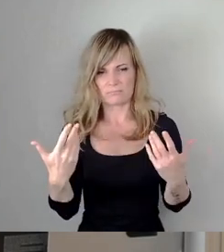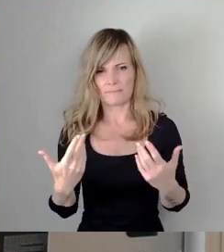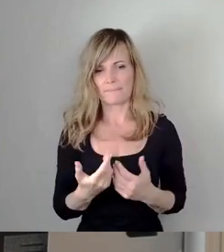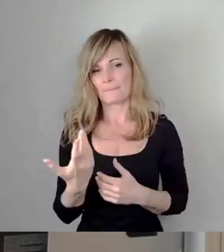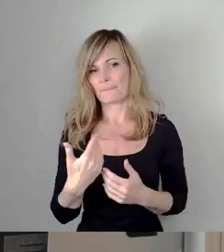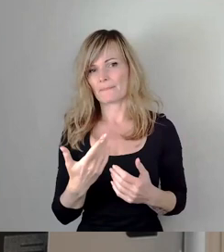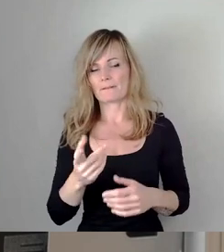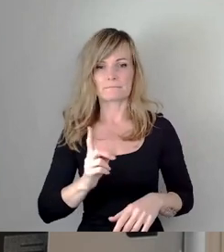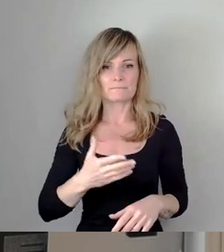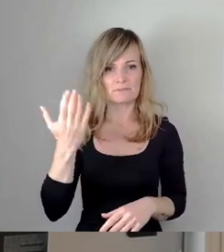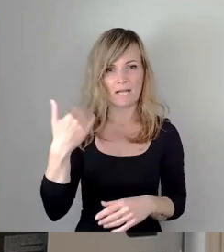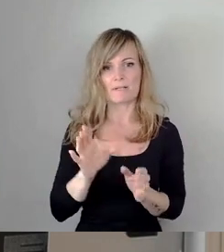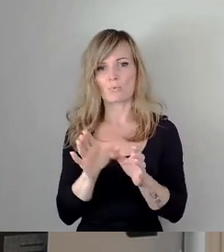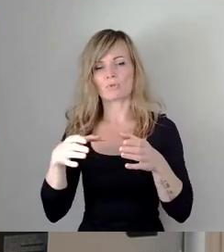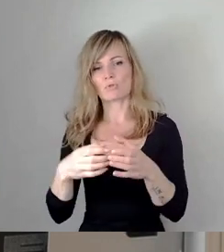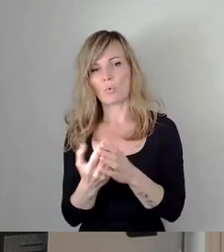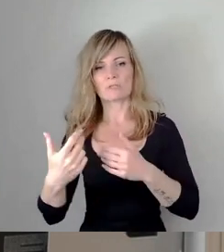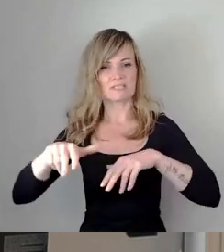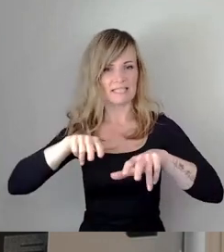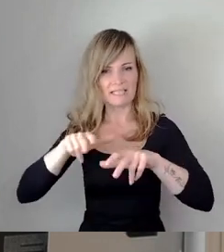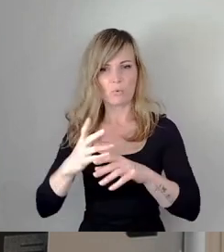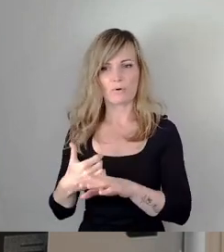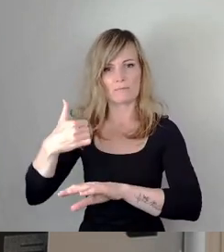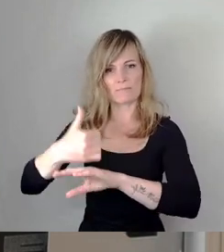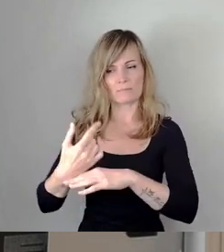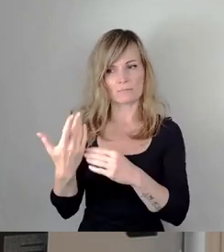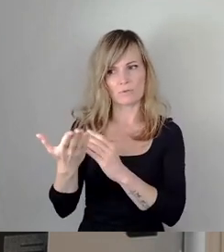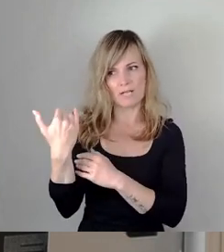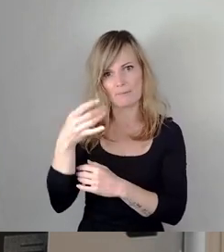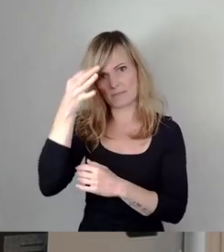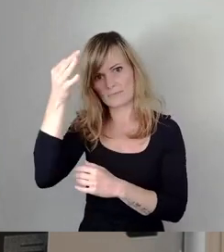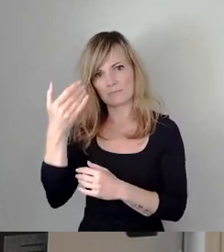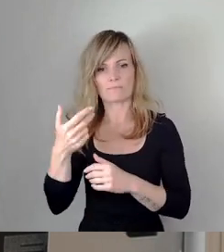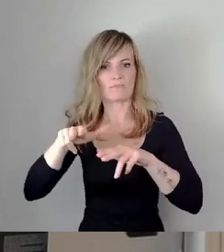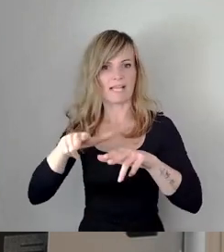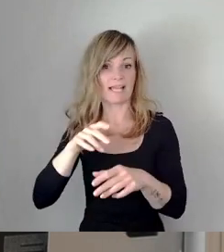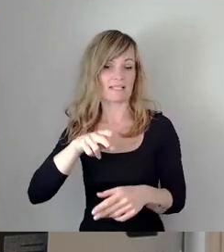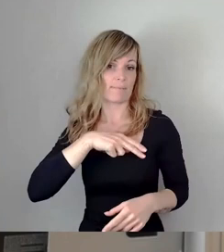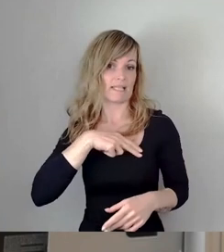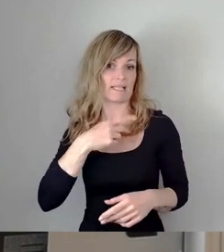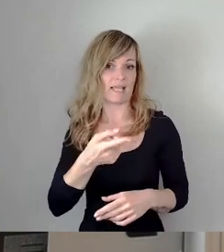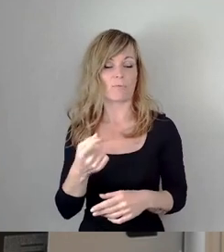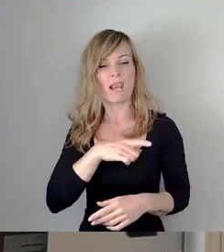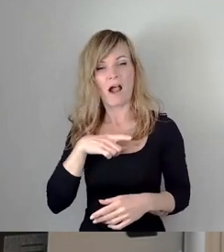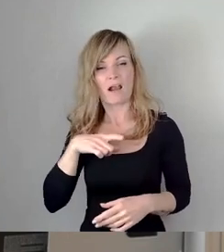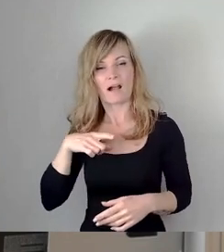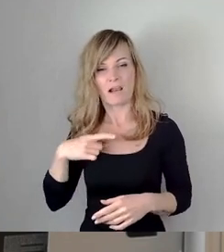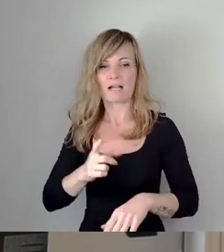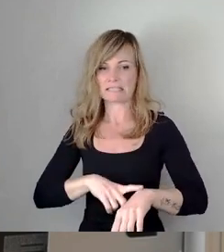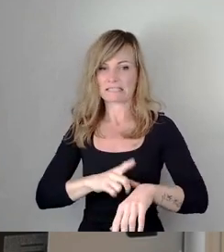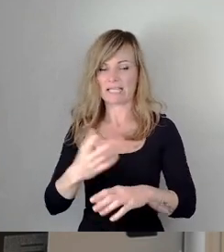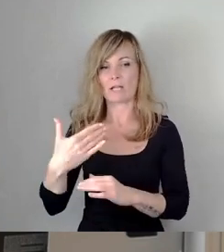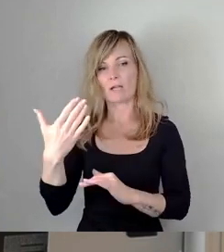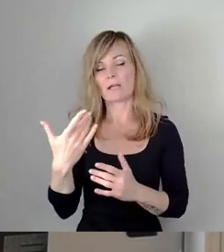unionsgeführter Regierungen stammt im Wesentlichen. Die Verkehrsministerien waren lange, lange Zeit mit einer kurzen Pause